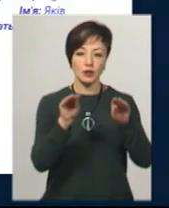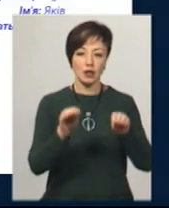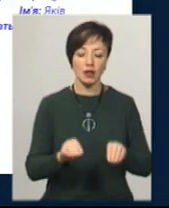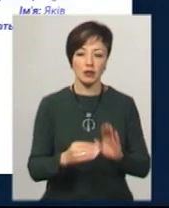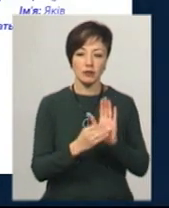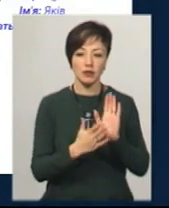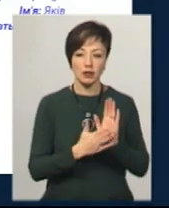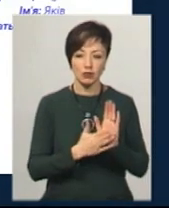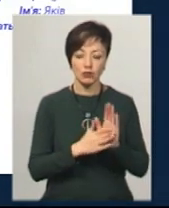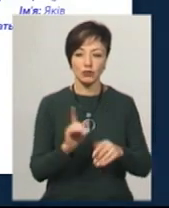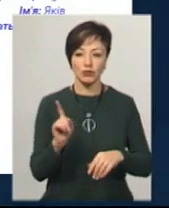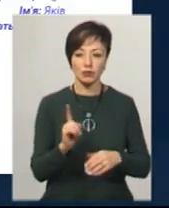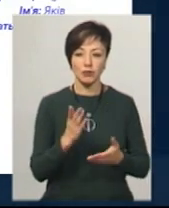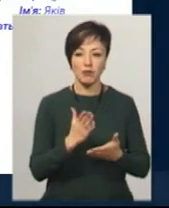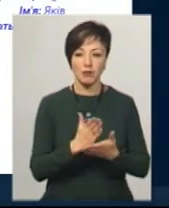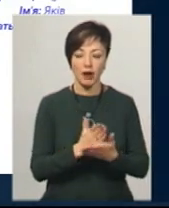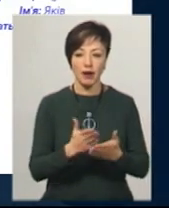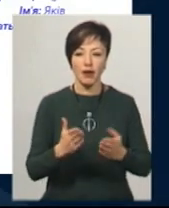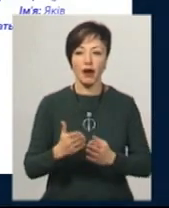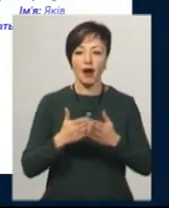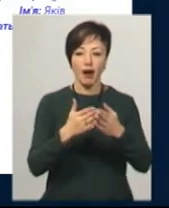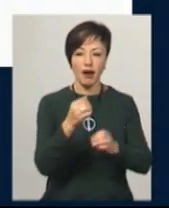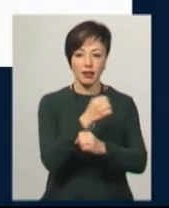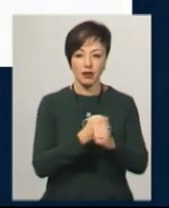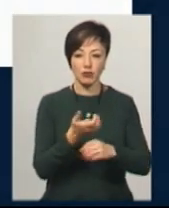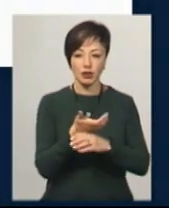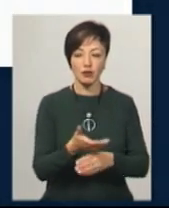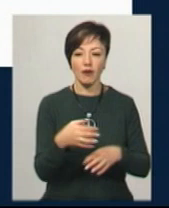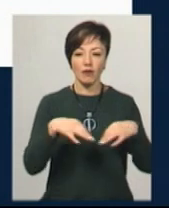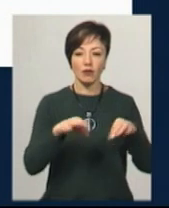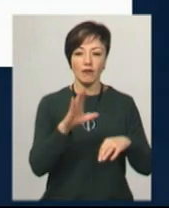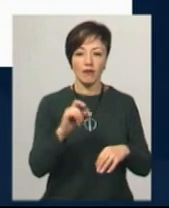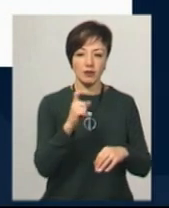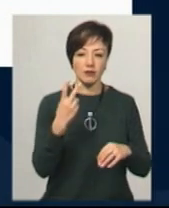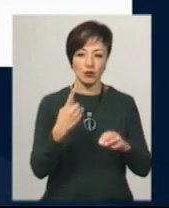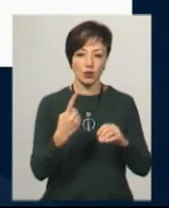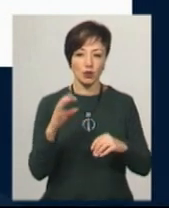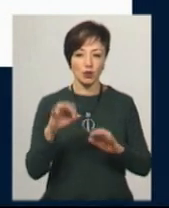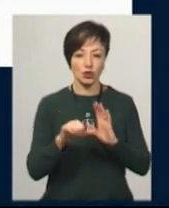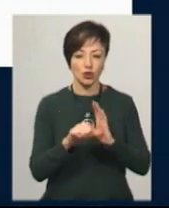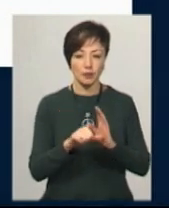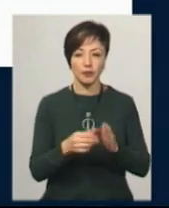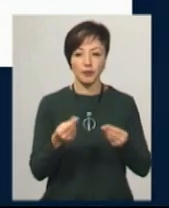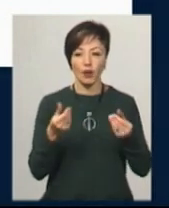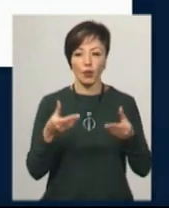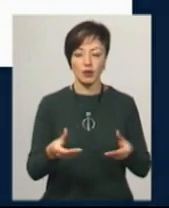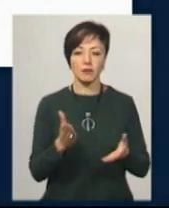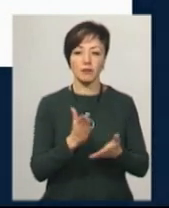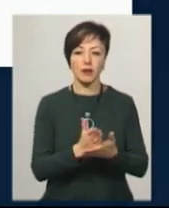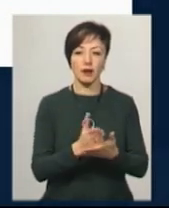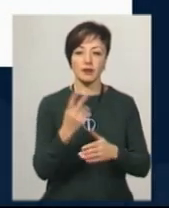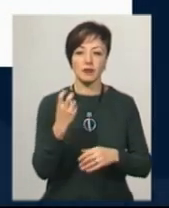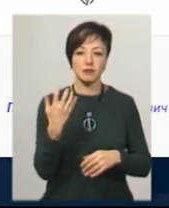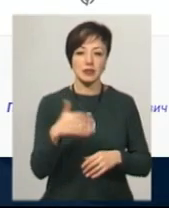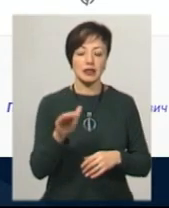зазначено, що Яків Цуглевич має катер, причіп до катеру та автівку ВАЗ-2106. Готівкою директор департаменту має